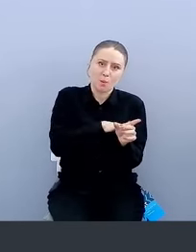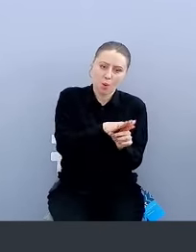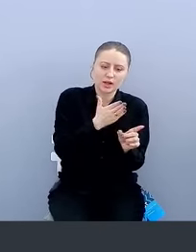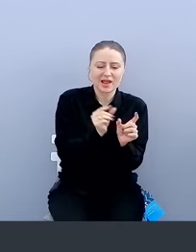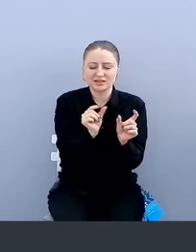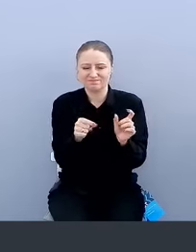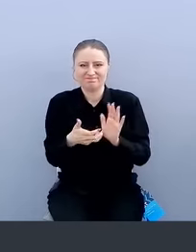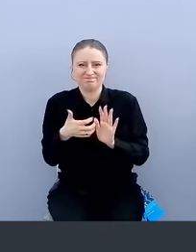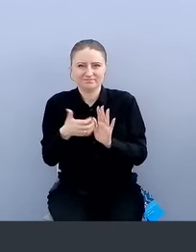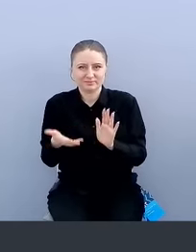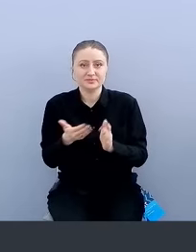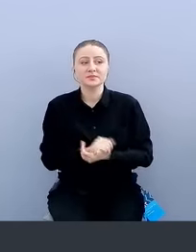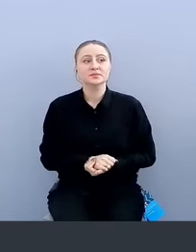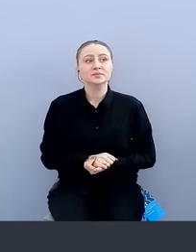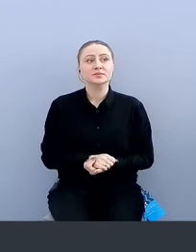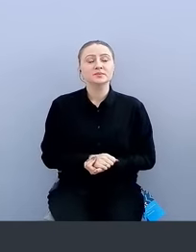до конца.